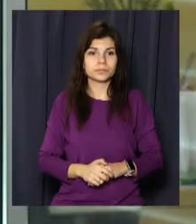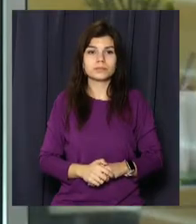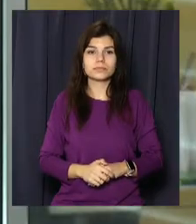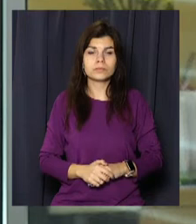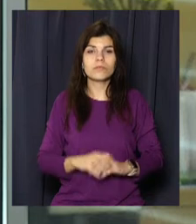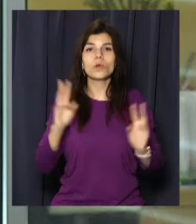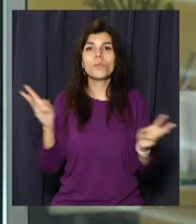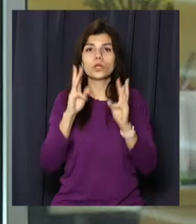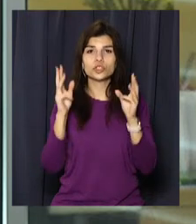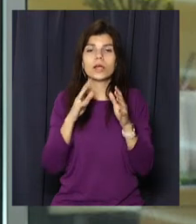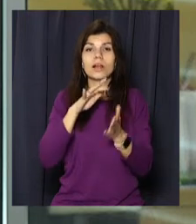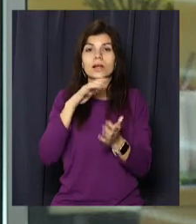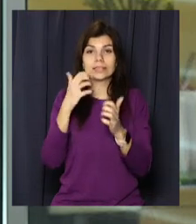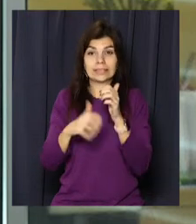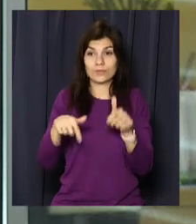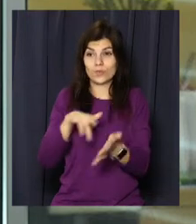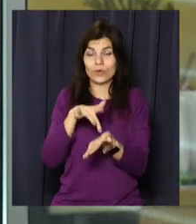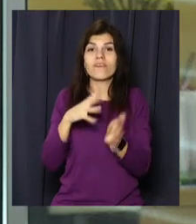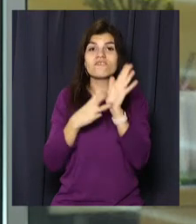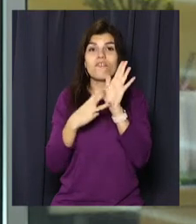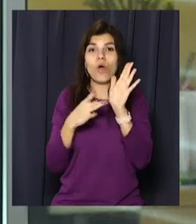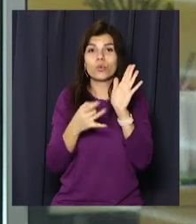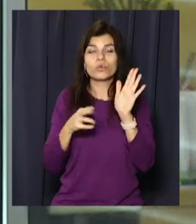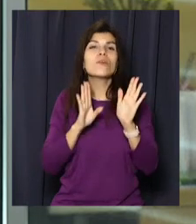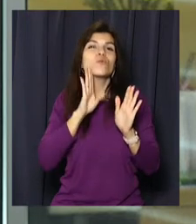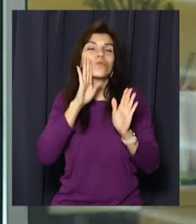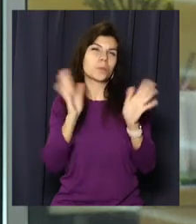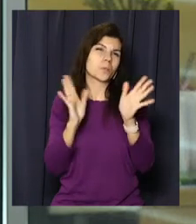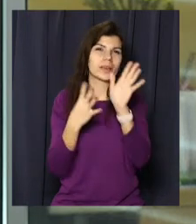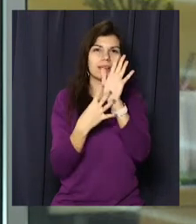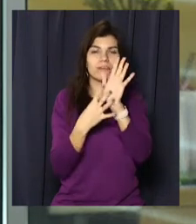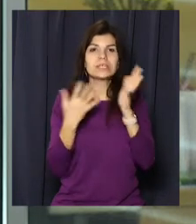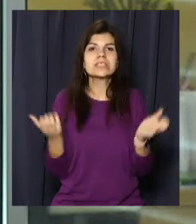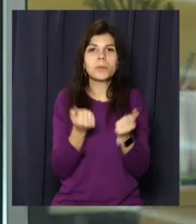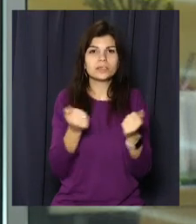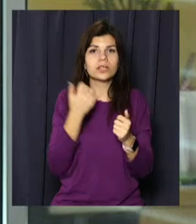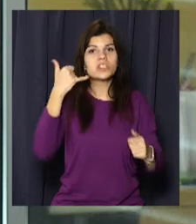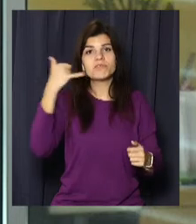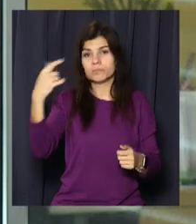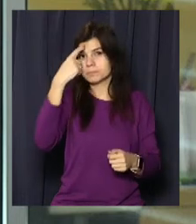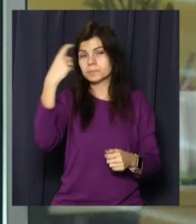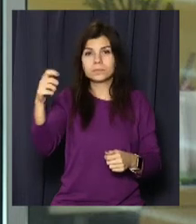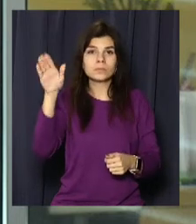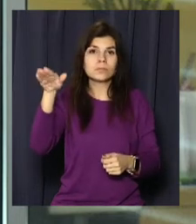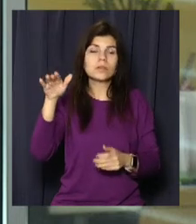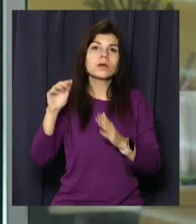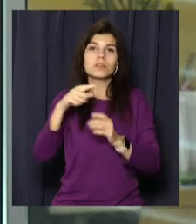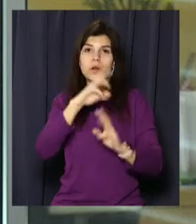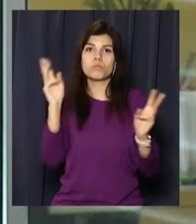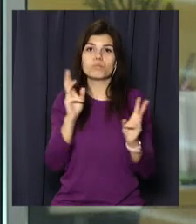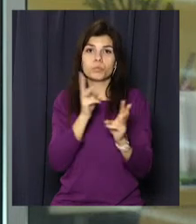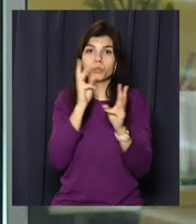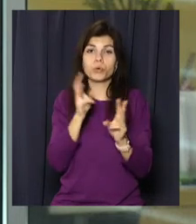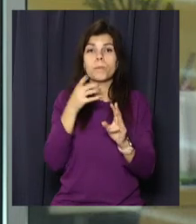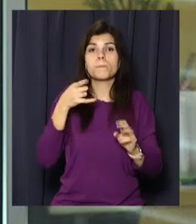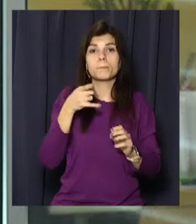Пожежа у середмісті Дніпра. 8 грудня вранці десь о 9-й до служби порятунку не дійшло повідомлення про займання автівки